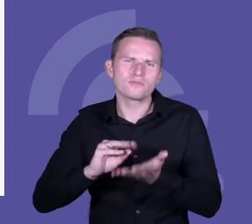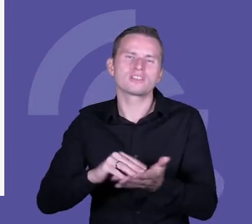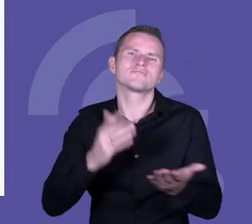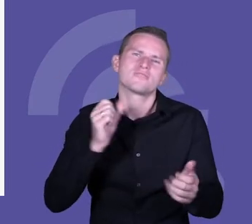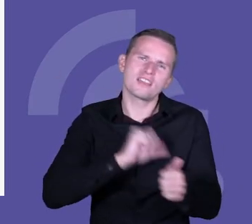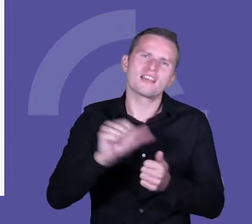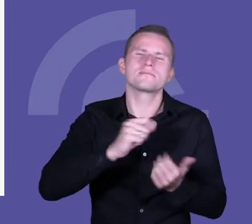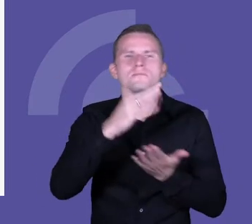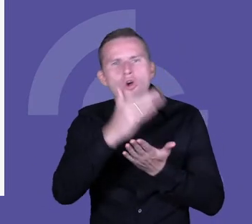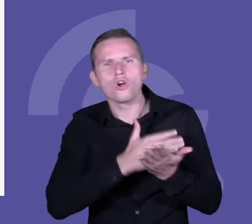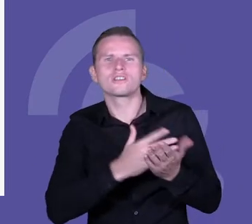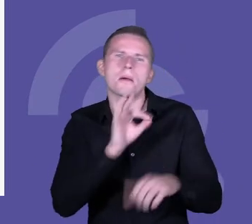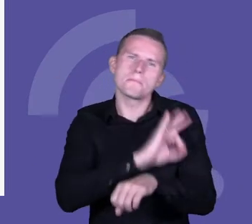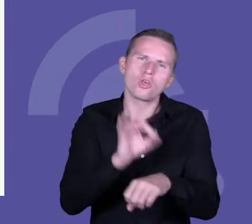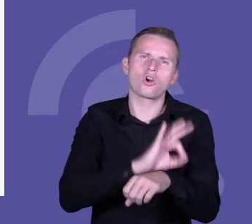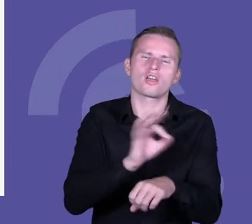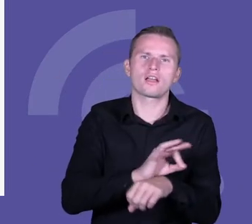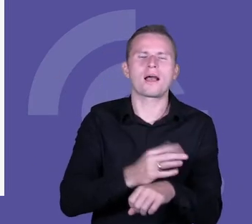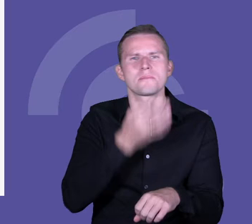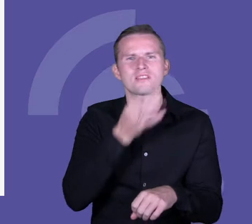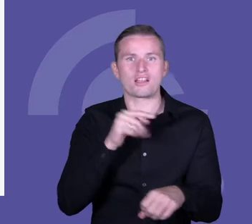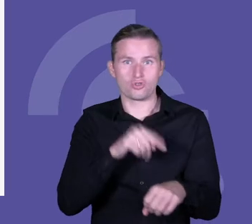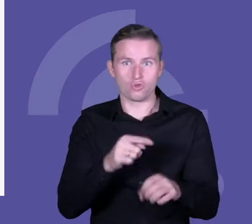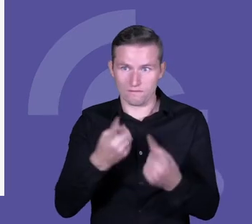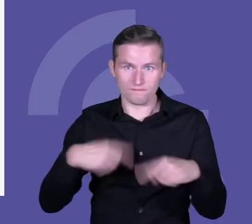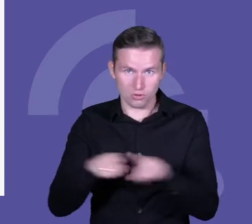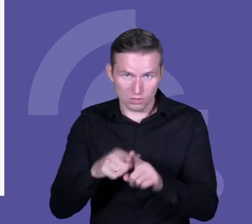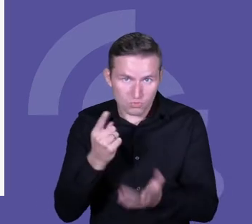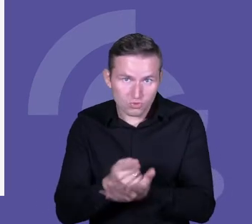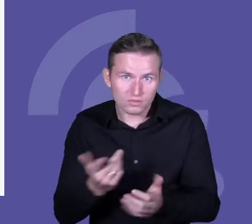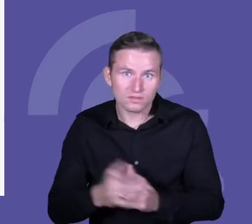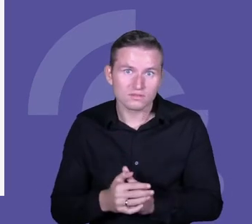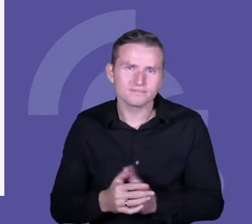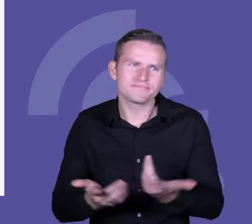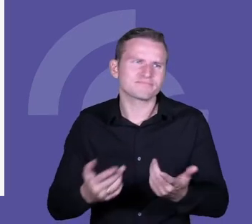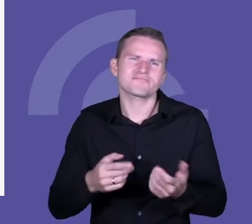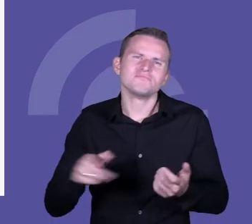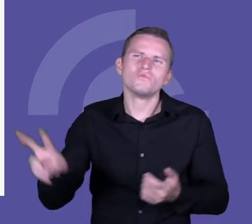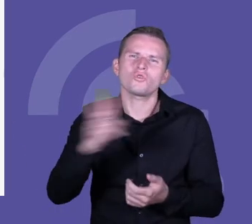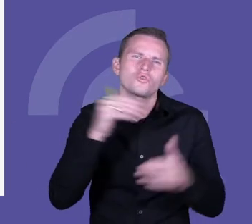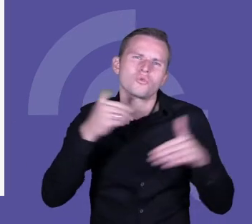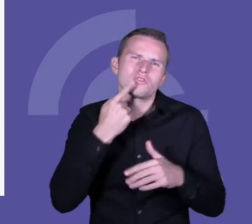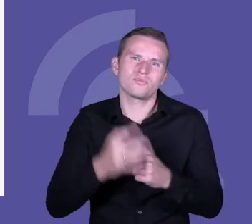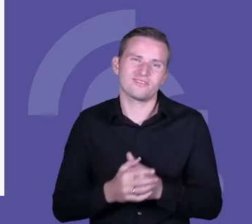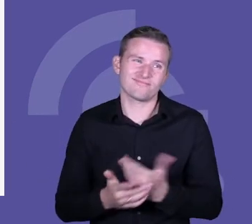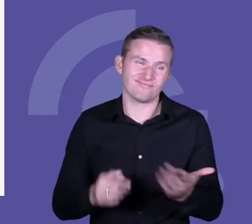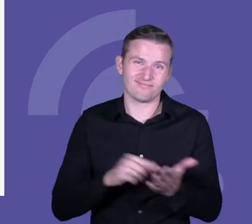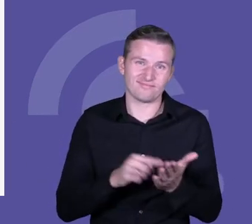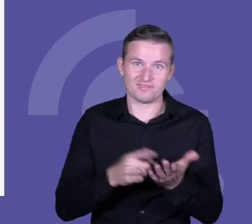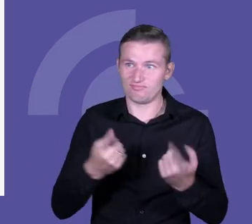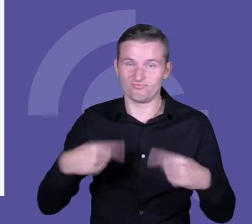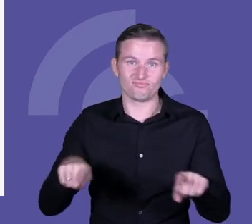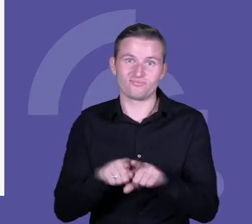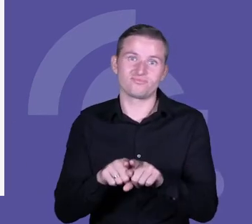naszym poczuciu, czy to się spełnia. To chyba mało kto by powiedział na tej sali, że to się spełnia i myślę, że to nie